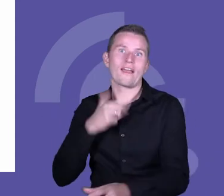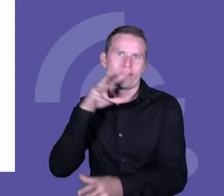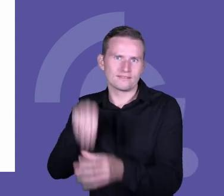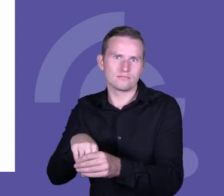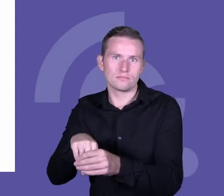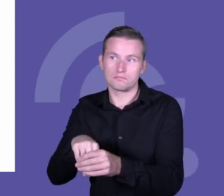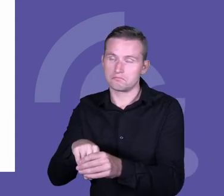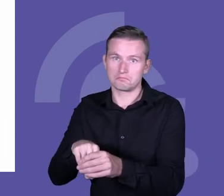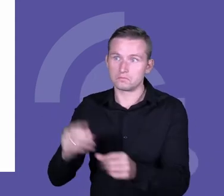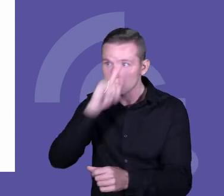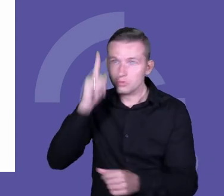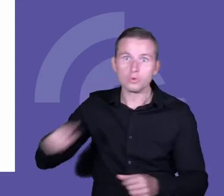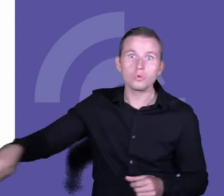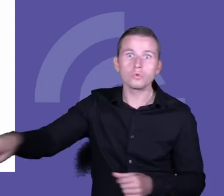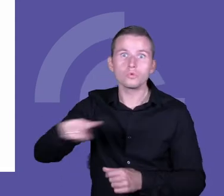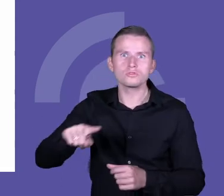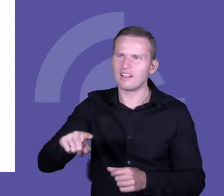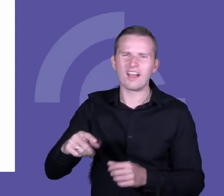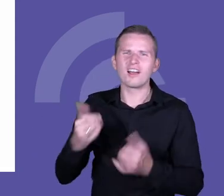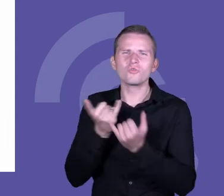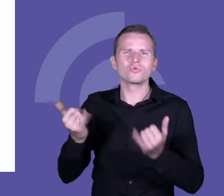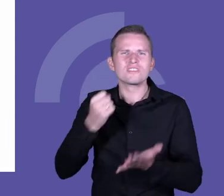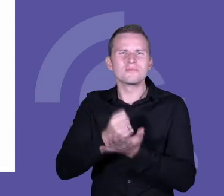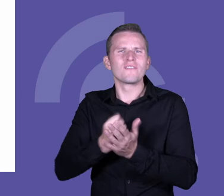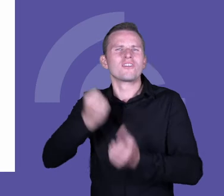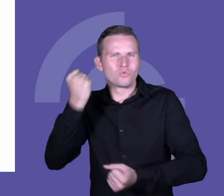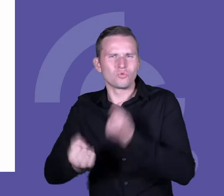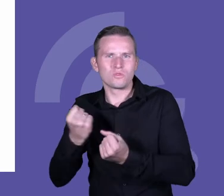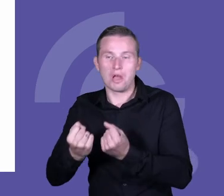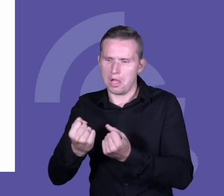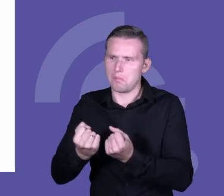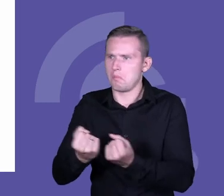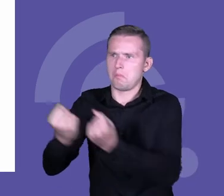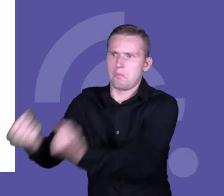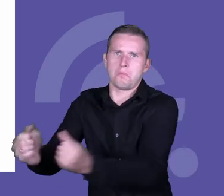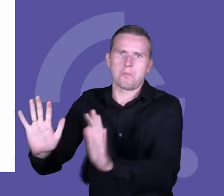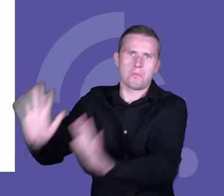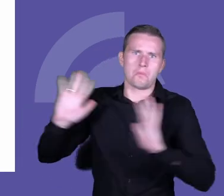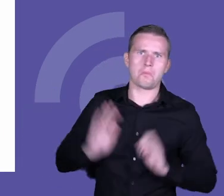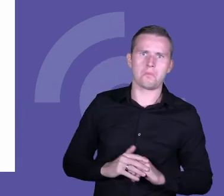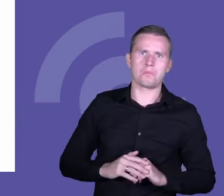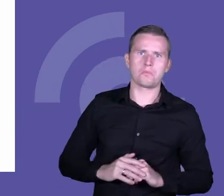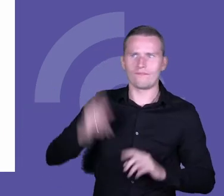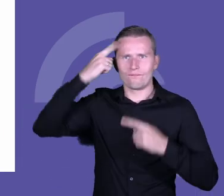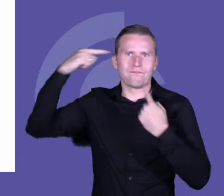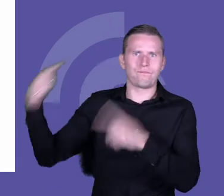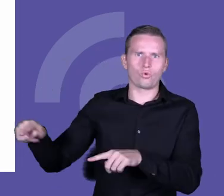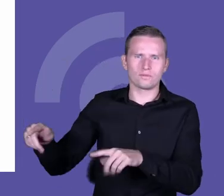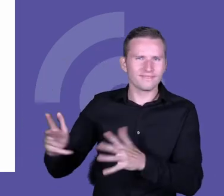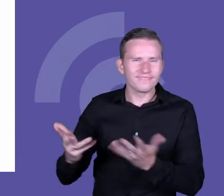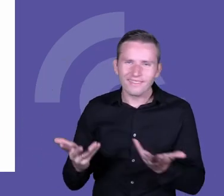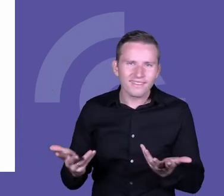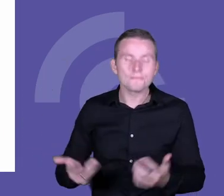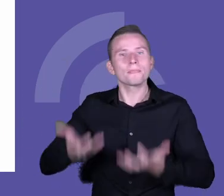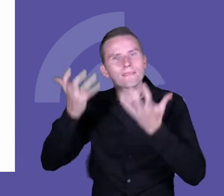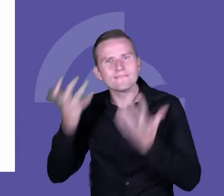sprawami, szczególnie ze sprawami trudnymi, tylko staram się budować warunki do tego, żeby dzisiaj w szkole ludzie pracowali bardziej w